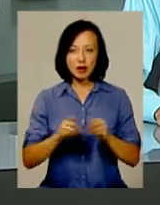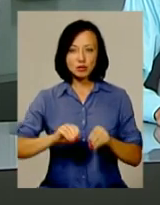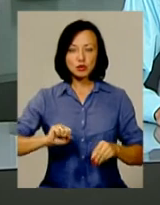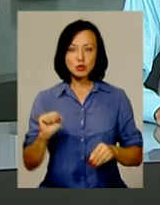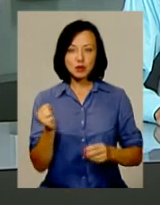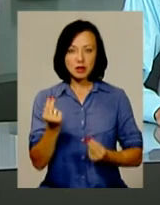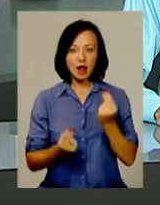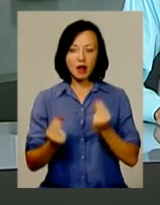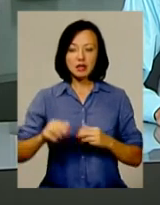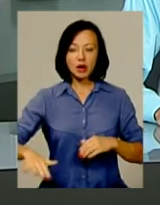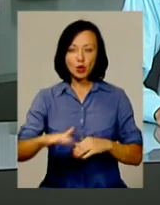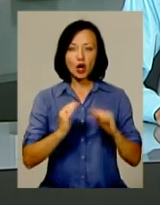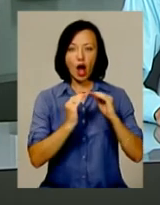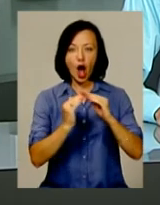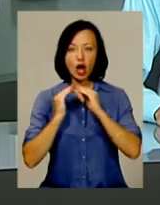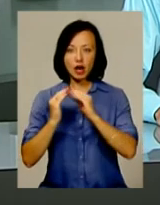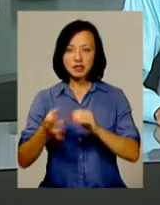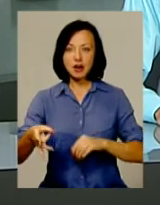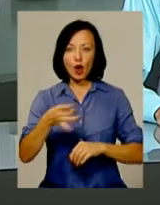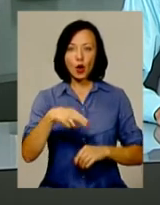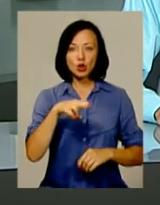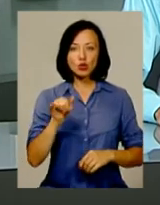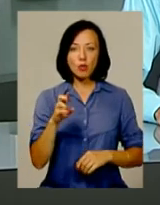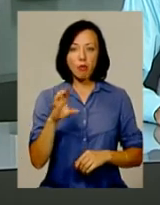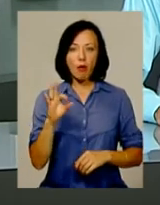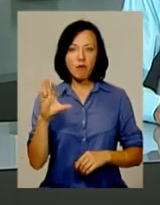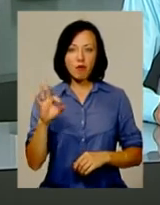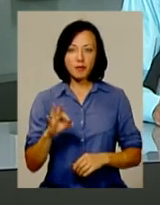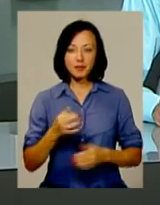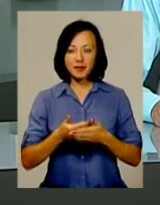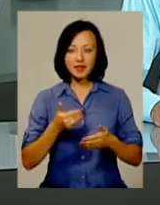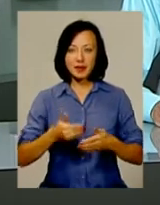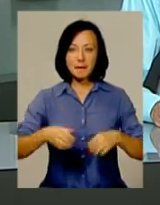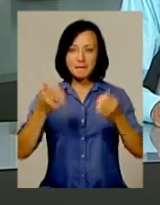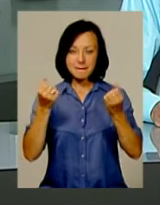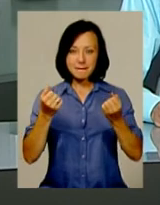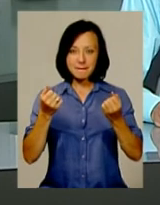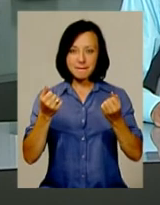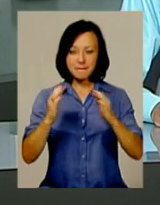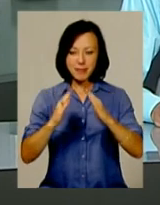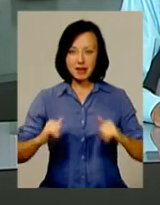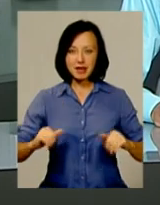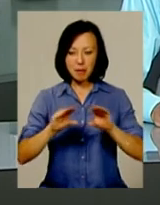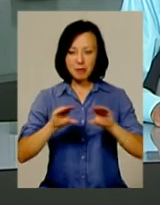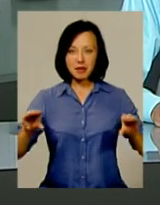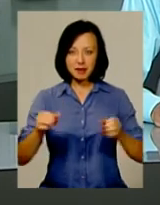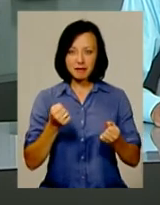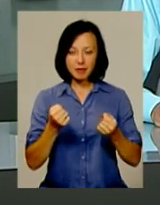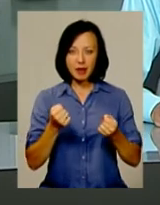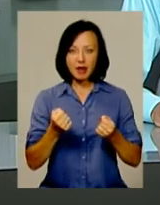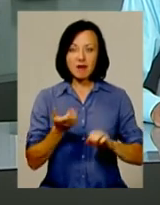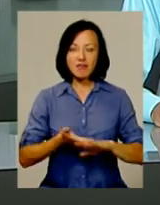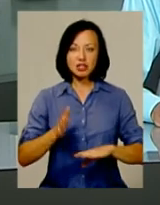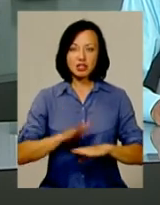на території гаражного масиву, що в мікрорайоні Дубове. Від падіння незакріпленої плити він отримав важкі травми хребта.